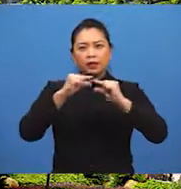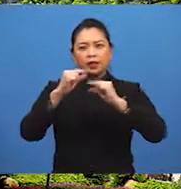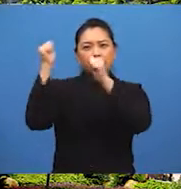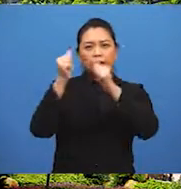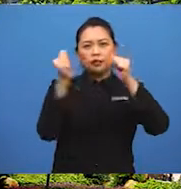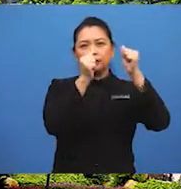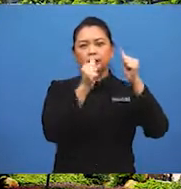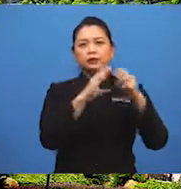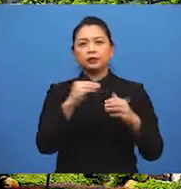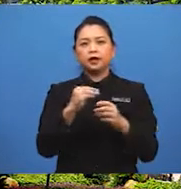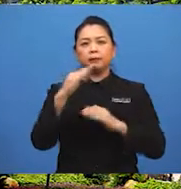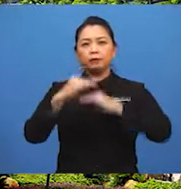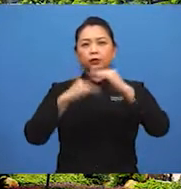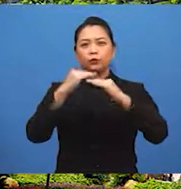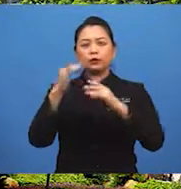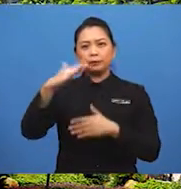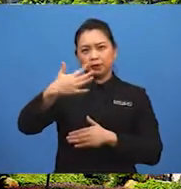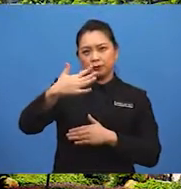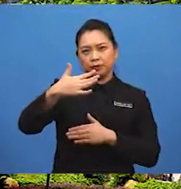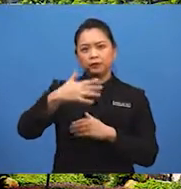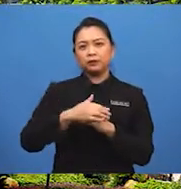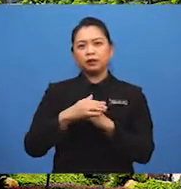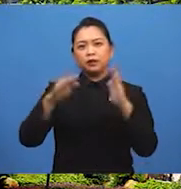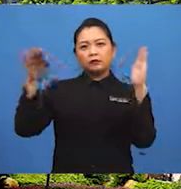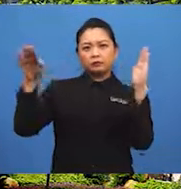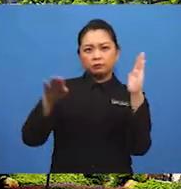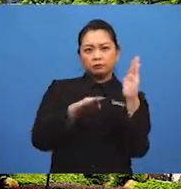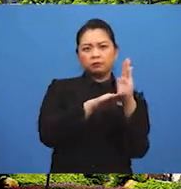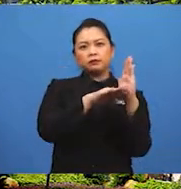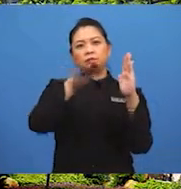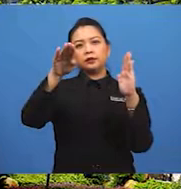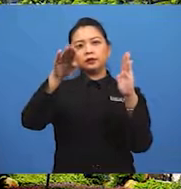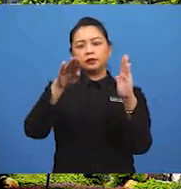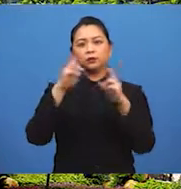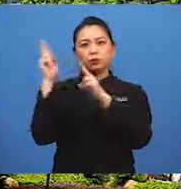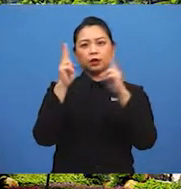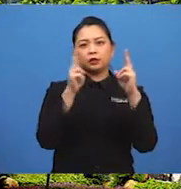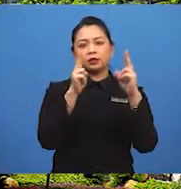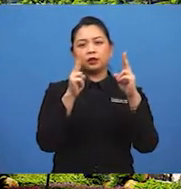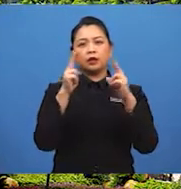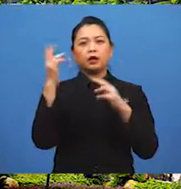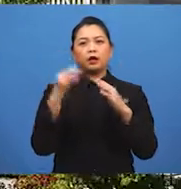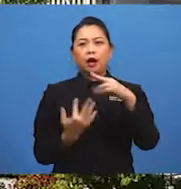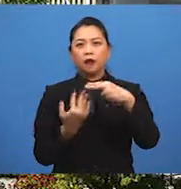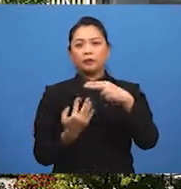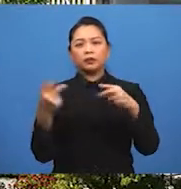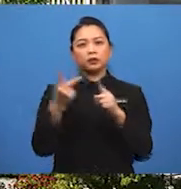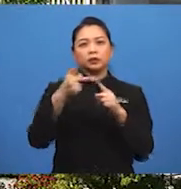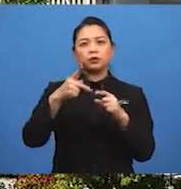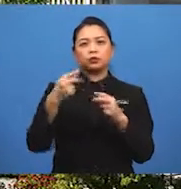angin dan bangunan yang bercemin pula memantukan kembali udara haba ke udara.